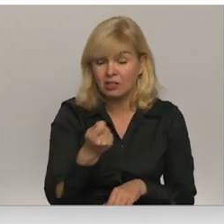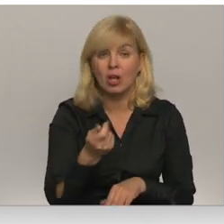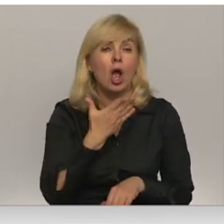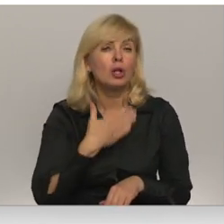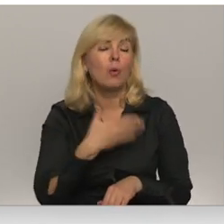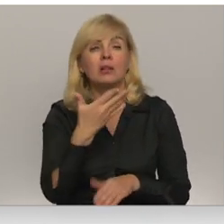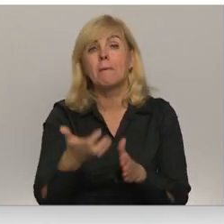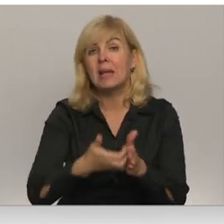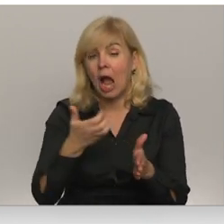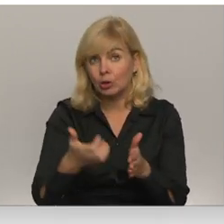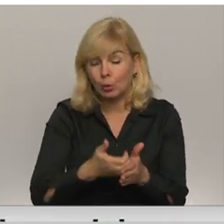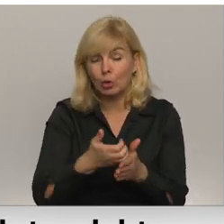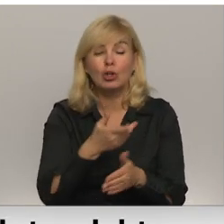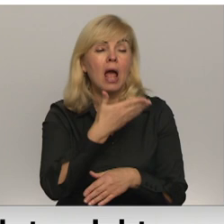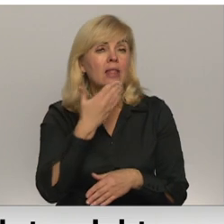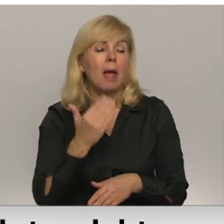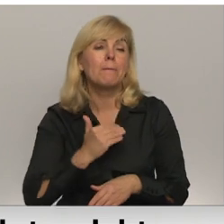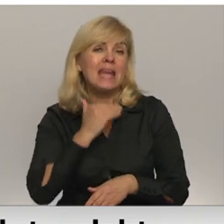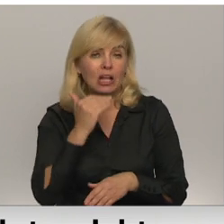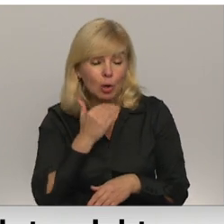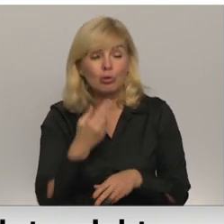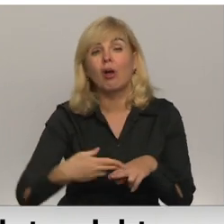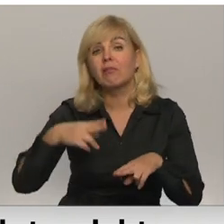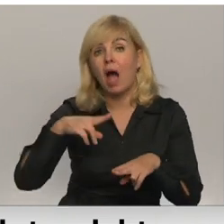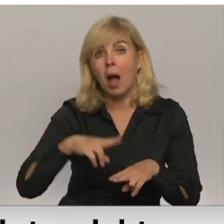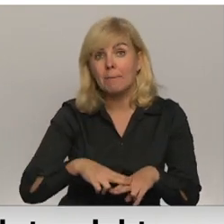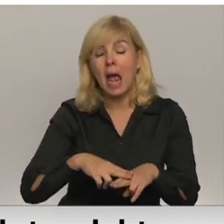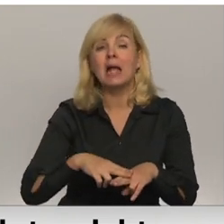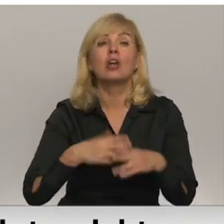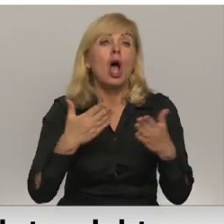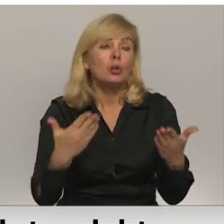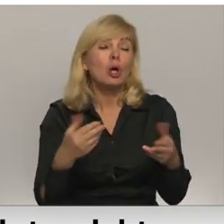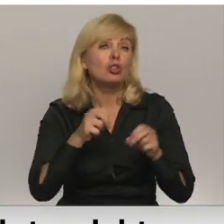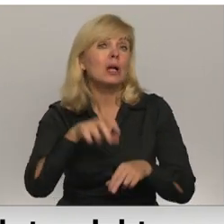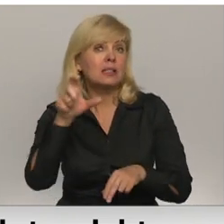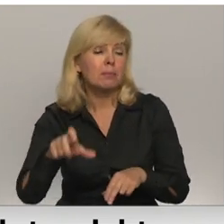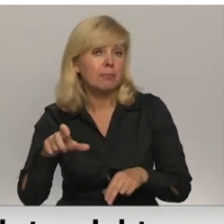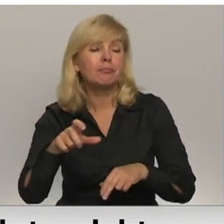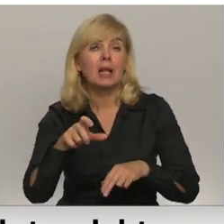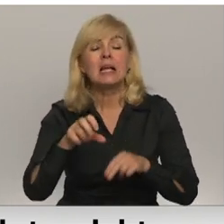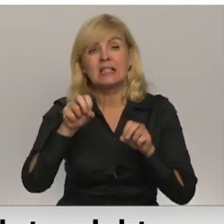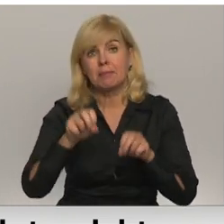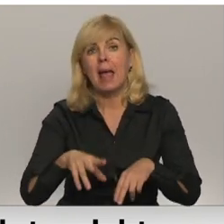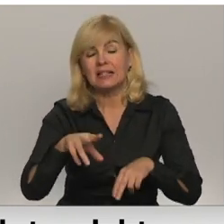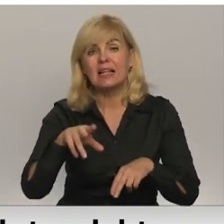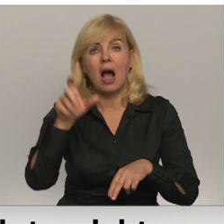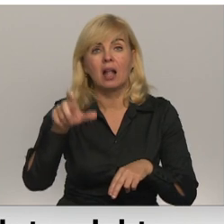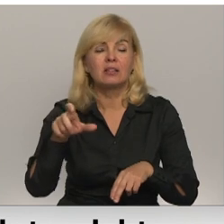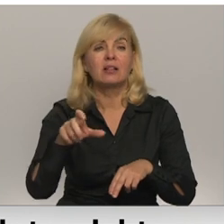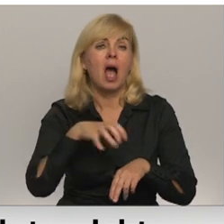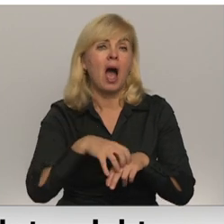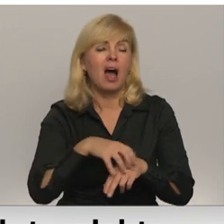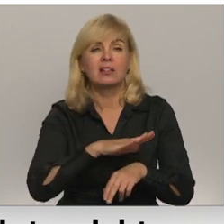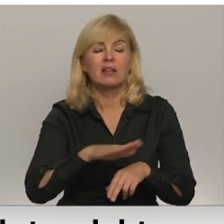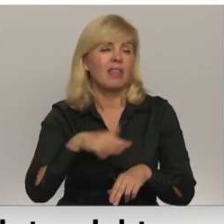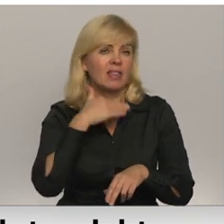ļoti nepietiekoši un viņi ir nepietiekoši tādēļ, ka šo speciālitāti ārsti nelaprāt